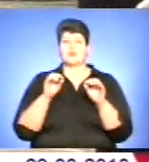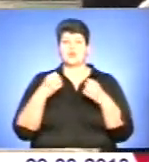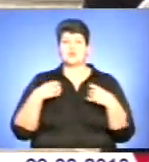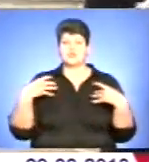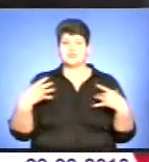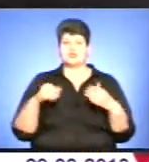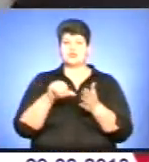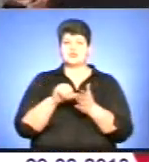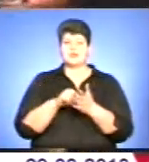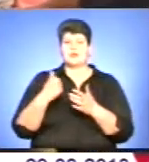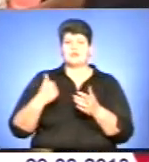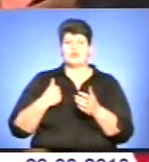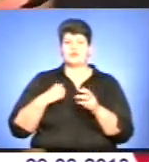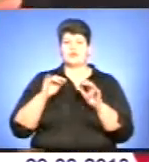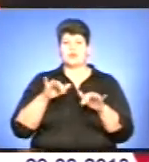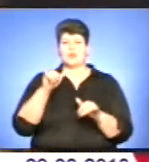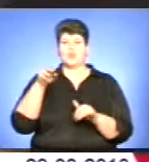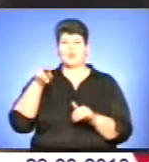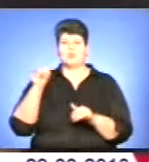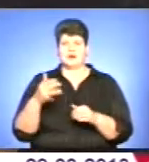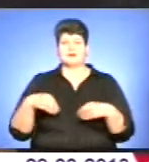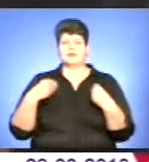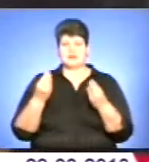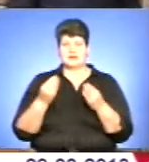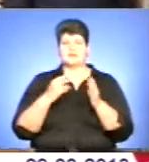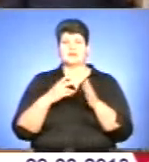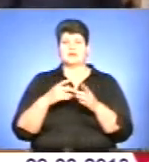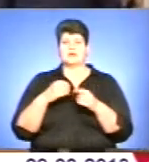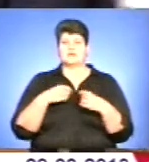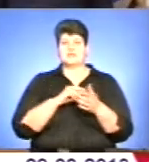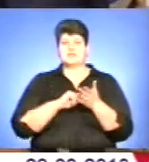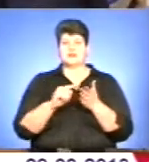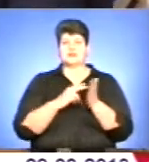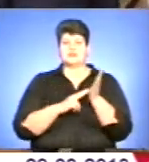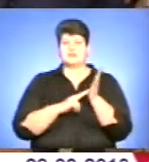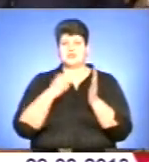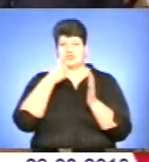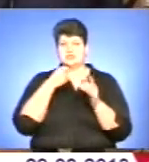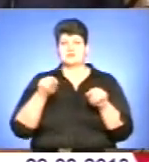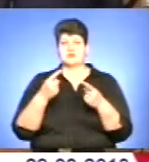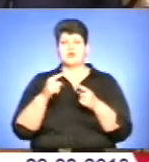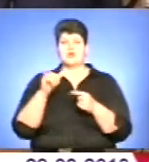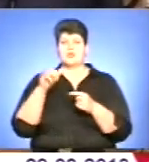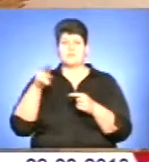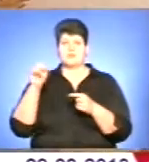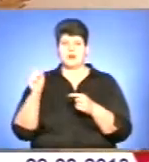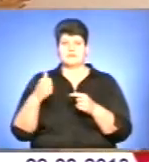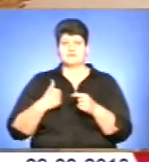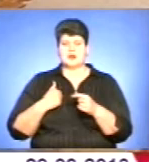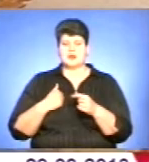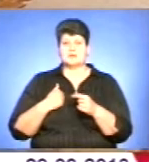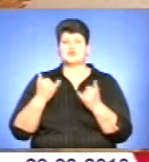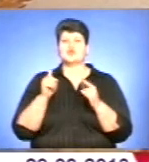бойових дій у ПАВ вручили почесні відзнаки до 70-річчя створення Української повстанської армії. Ветерани міркують, що нині